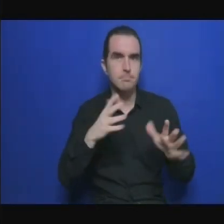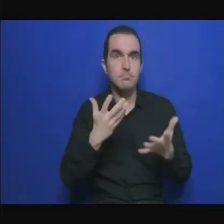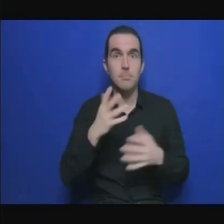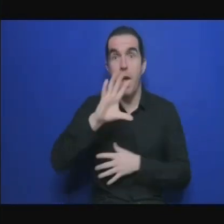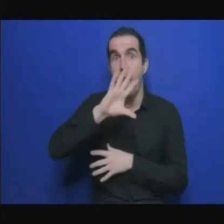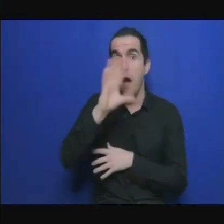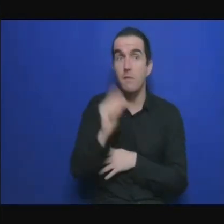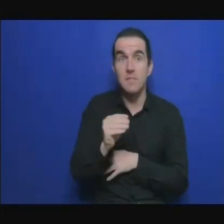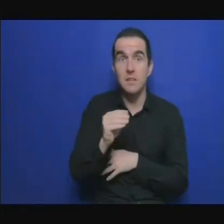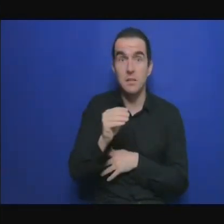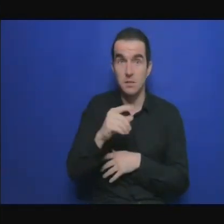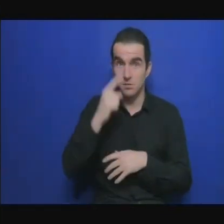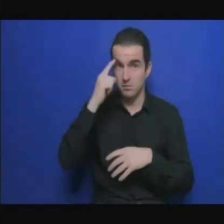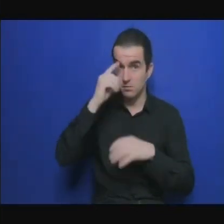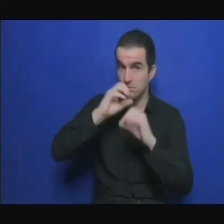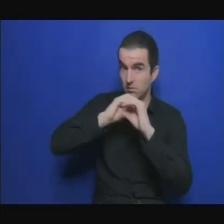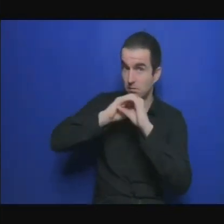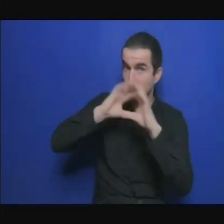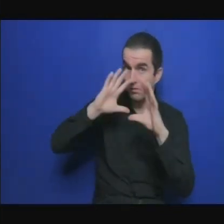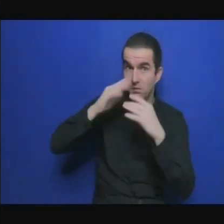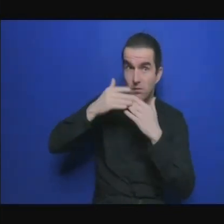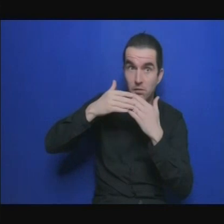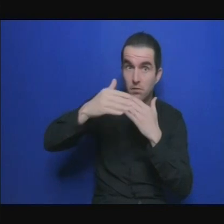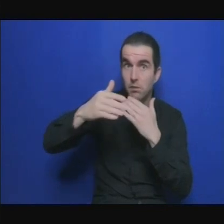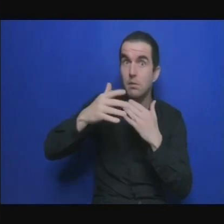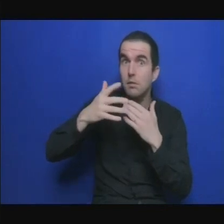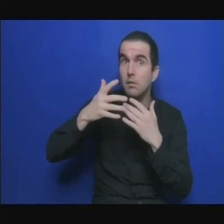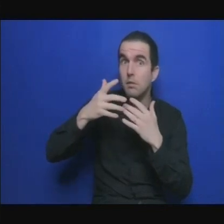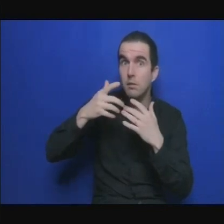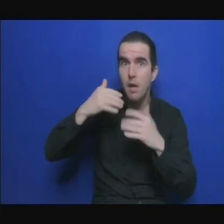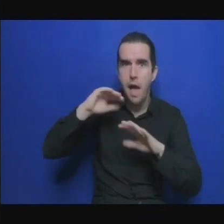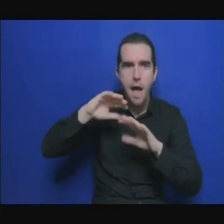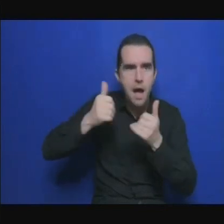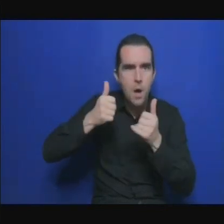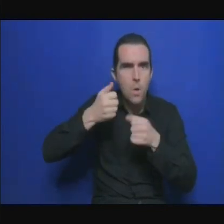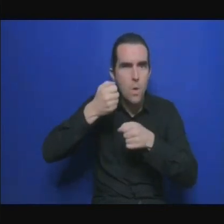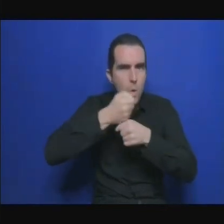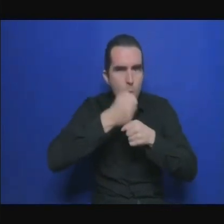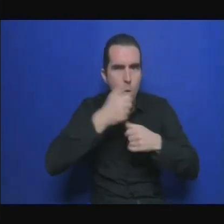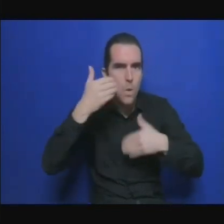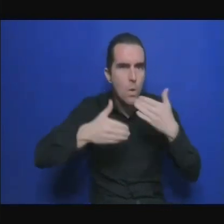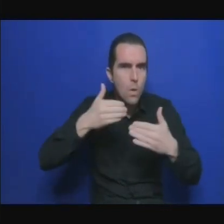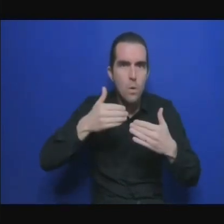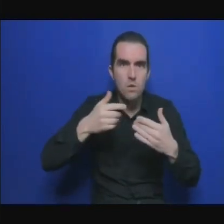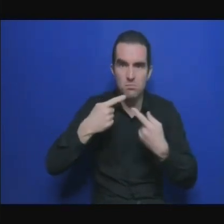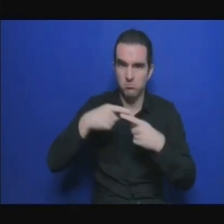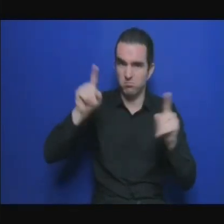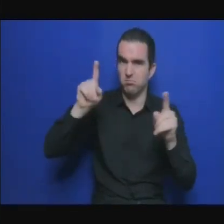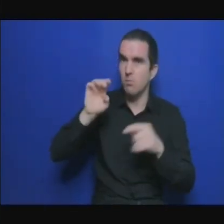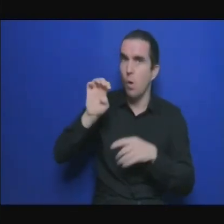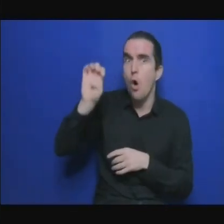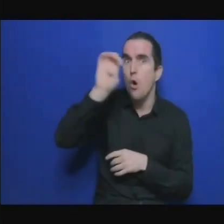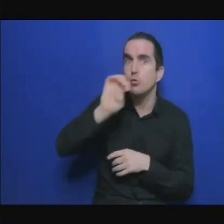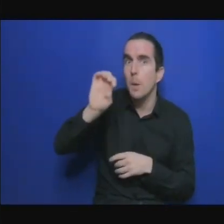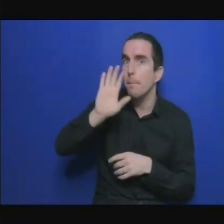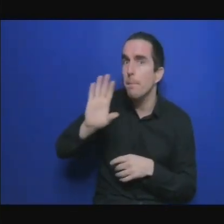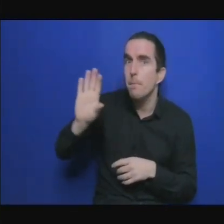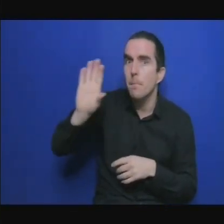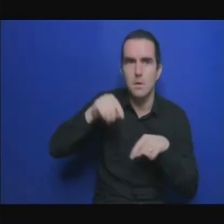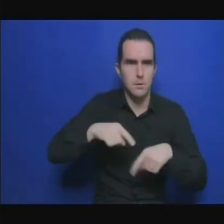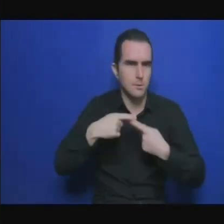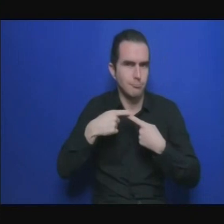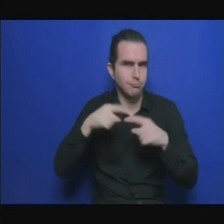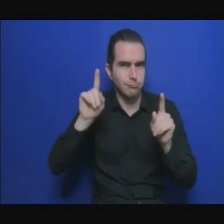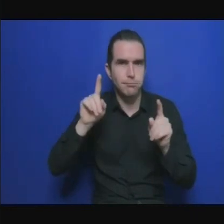il y a un énorme potentiel qui n'est pas exploré il y a la recherche dans l'hydrogène vert on en parle encore très peu et pourtant